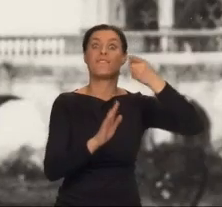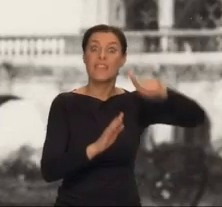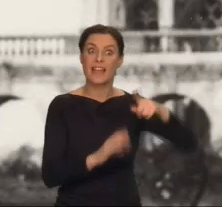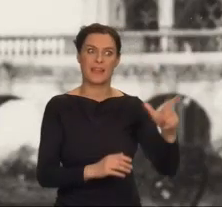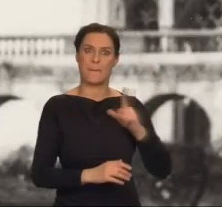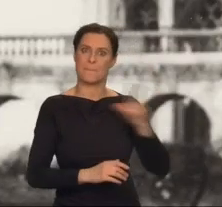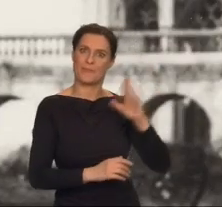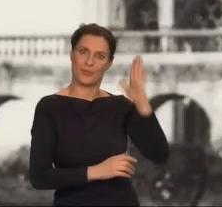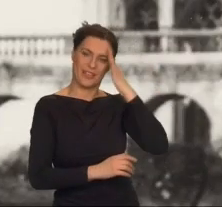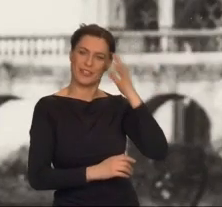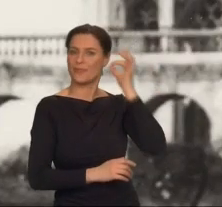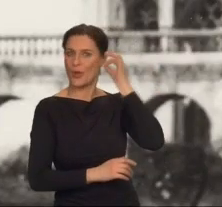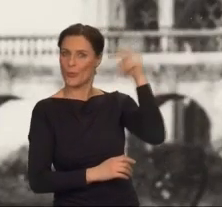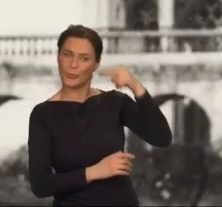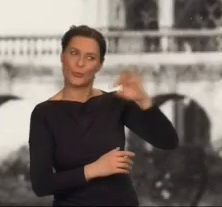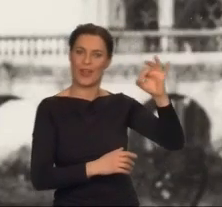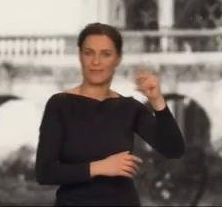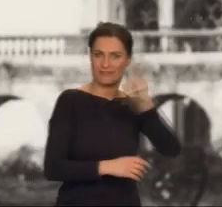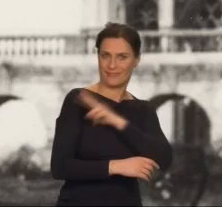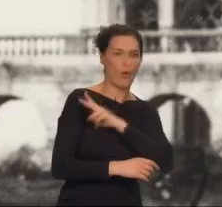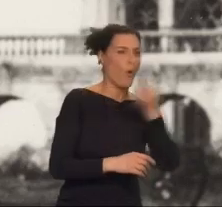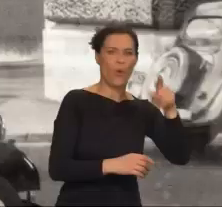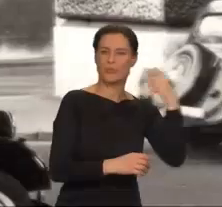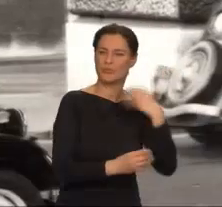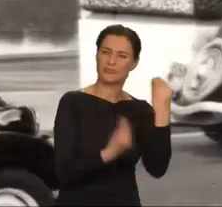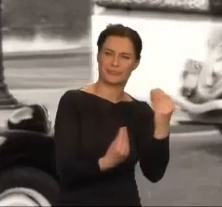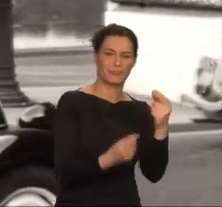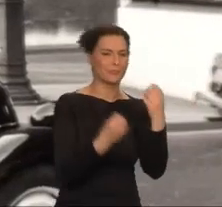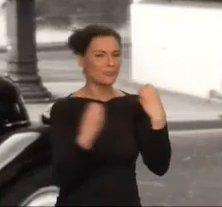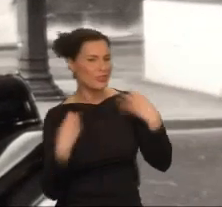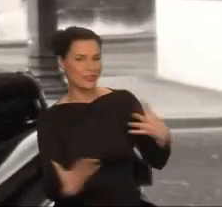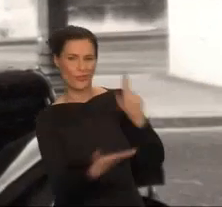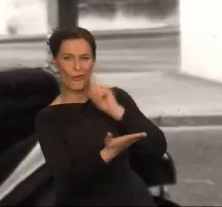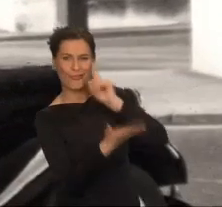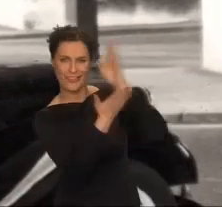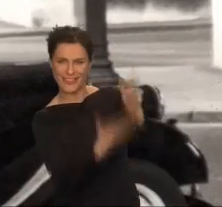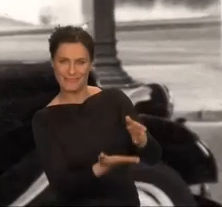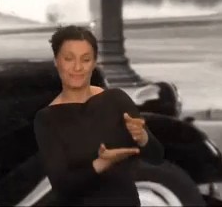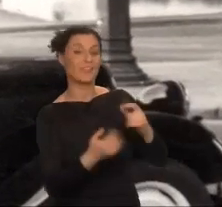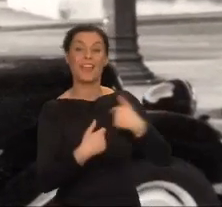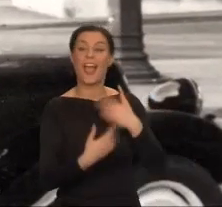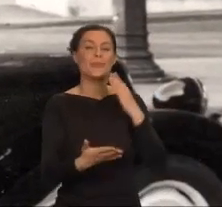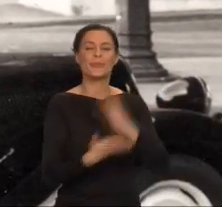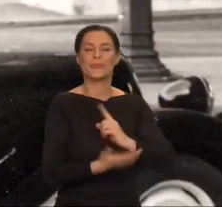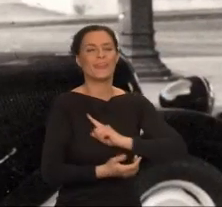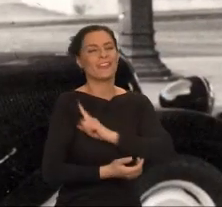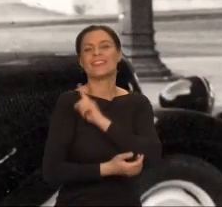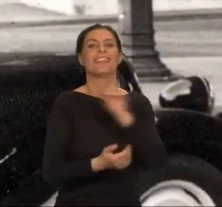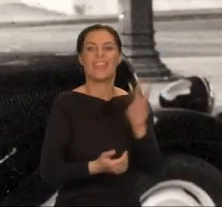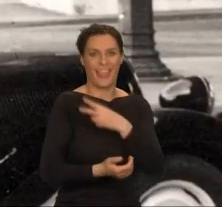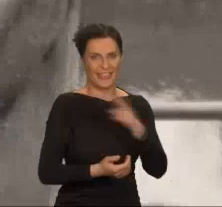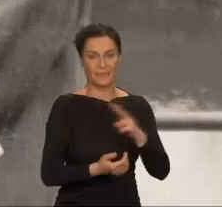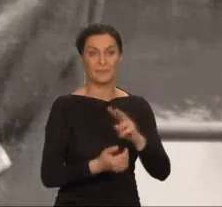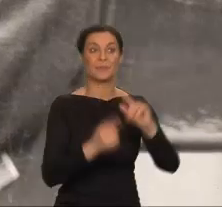Był świetnym kompanem, w dodatku przystojnym. Zakochałam się już na trzecim